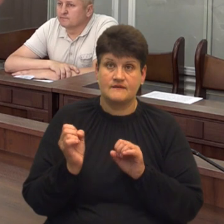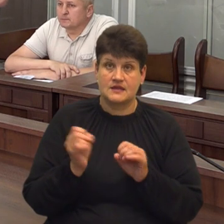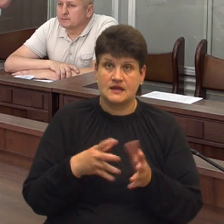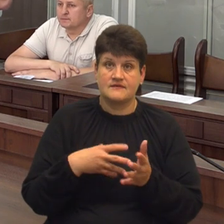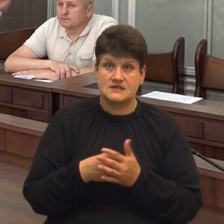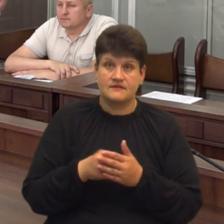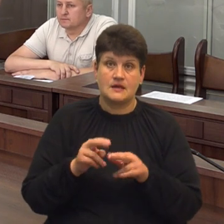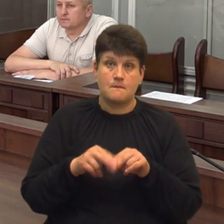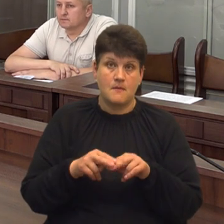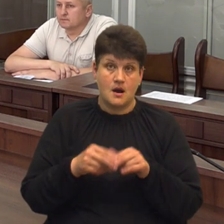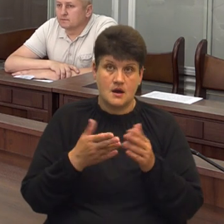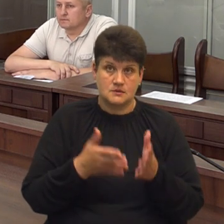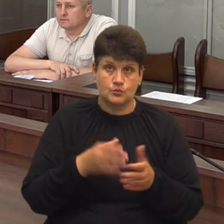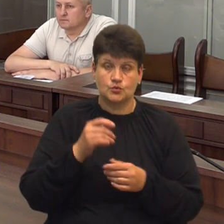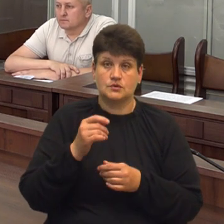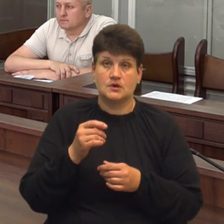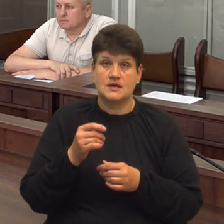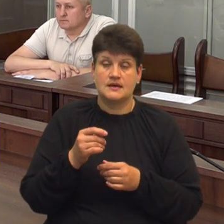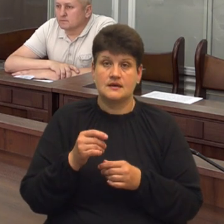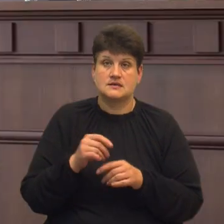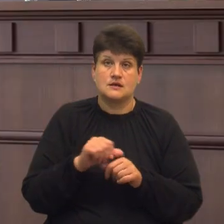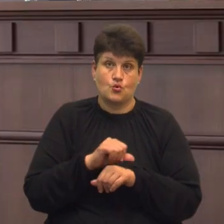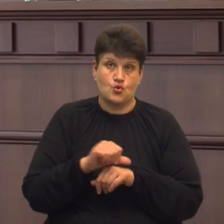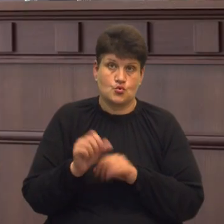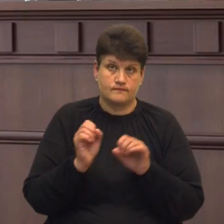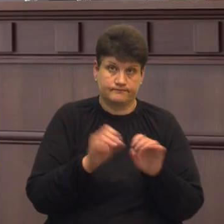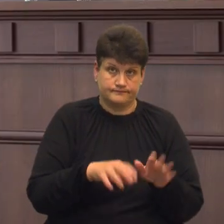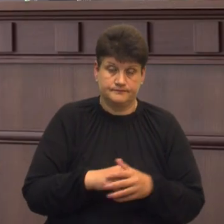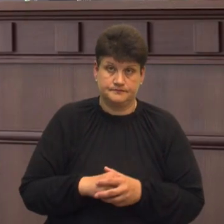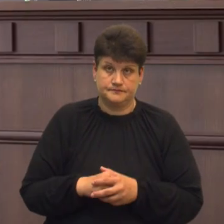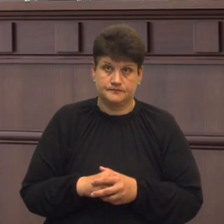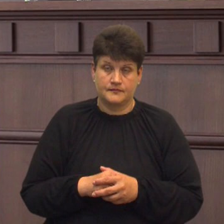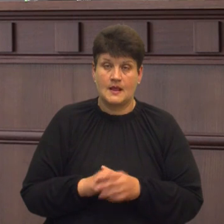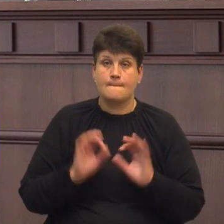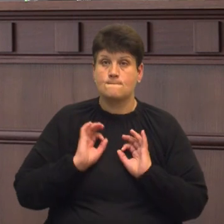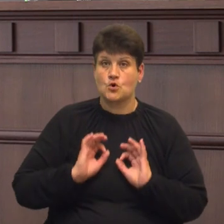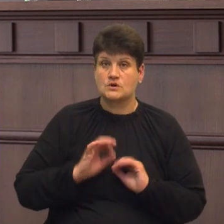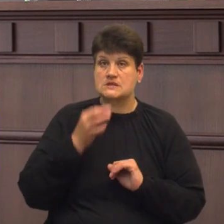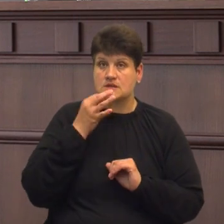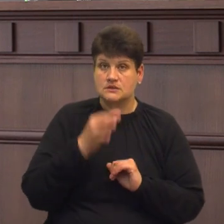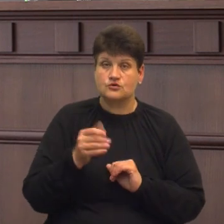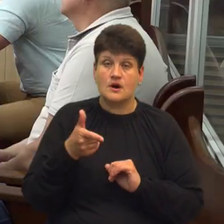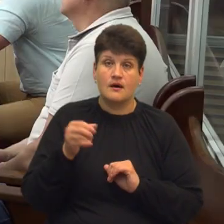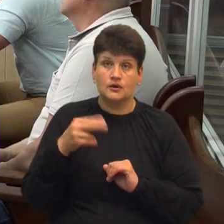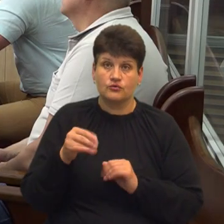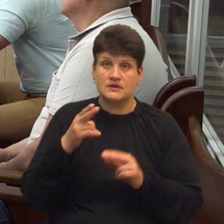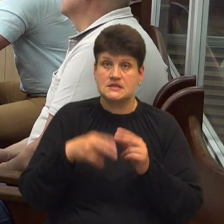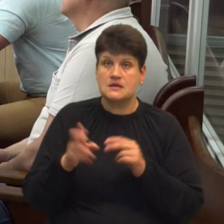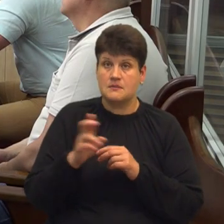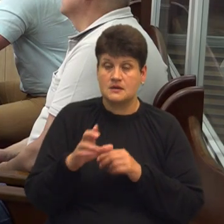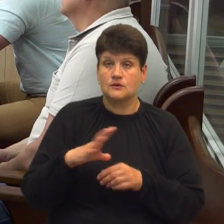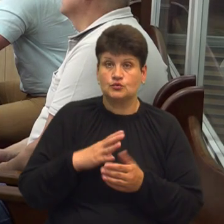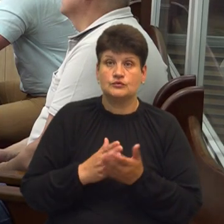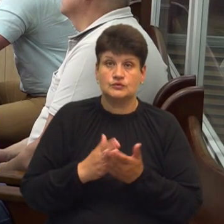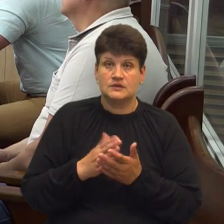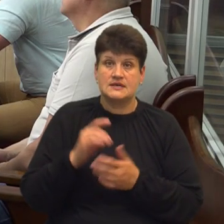паспорт громадянина України для виїзду за кордон. Прокурор Артем Стельмах повідомив, що Гайдук наприкінці березня проходив службу в